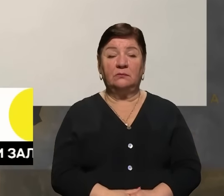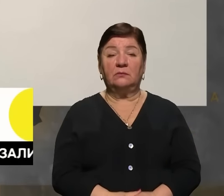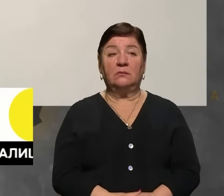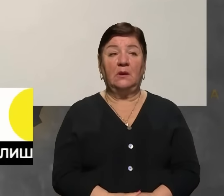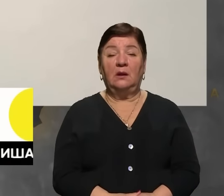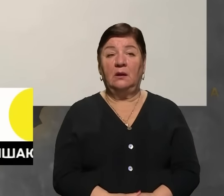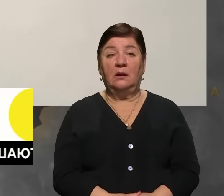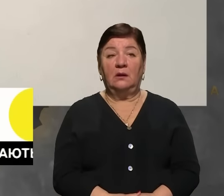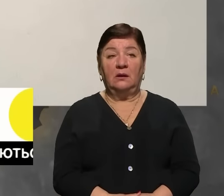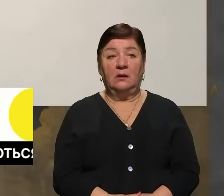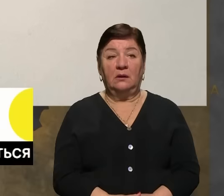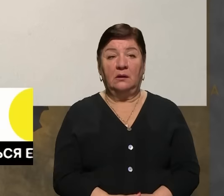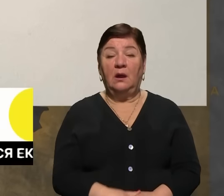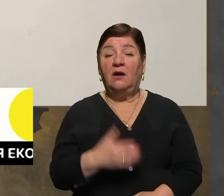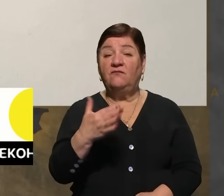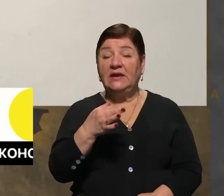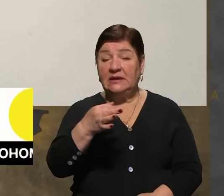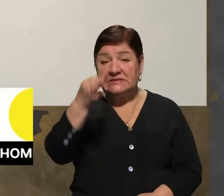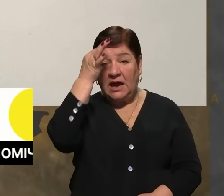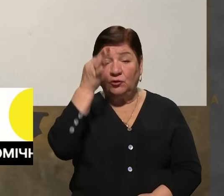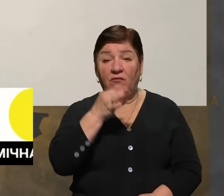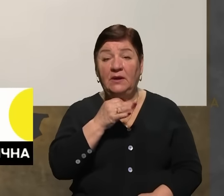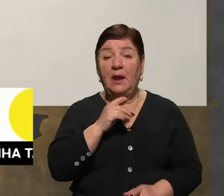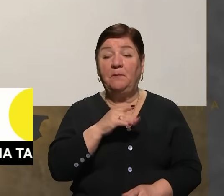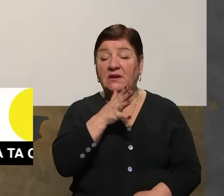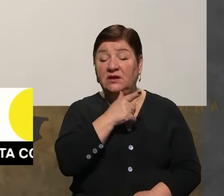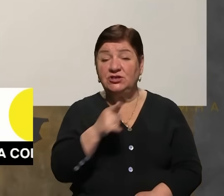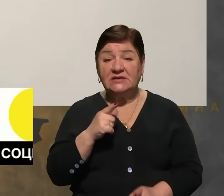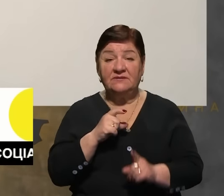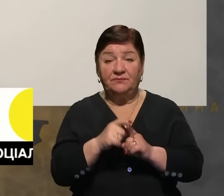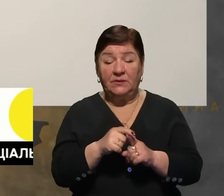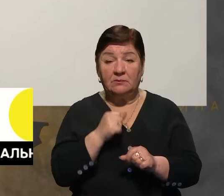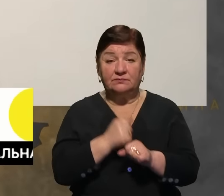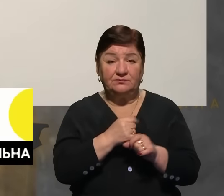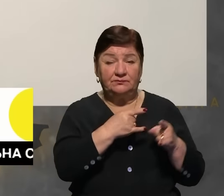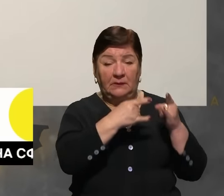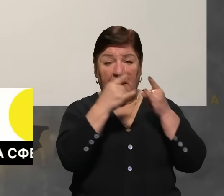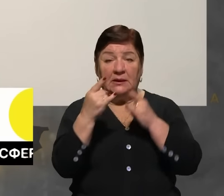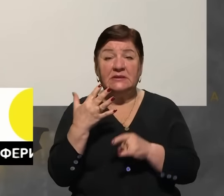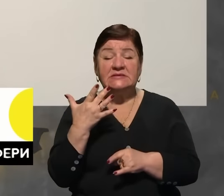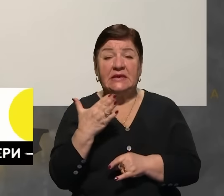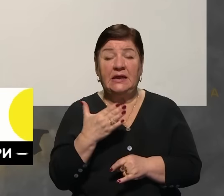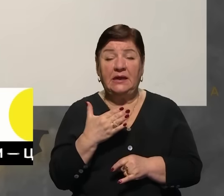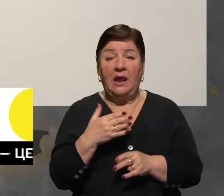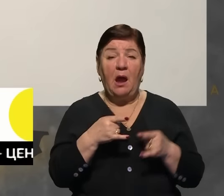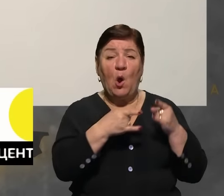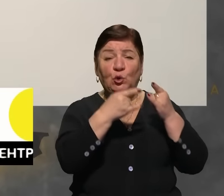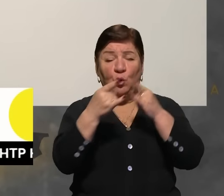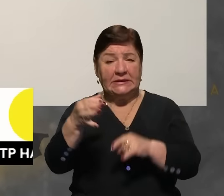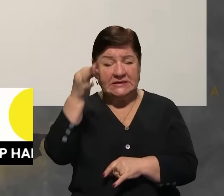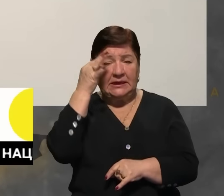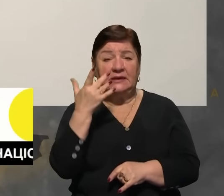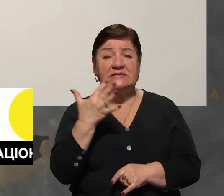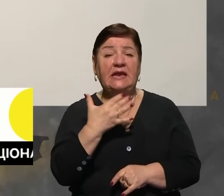Пан Олександр, ви згадували під час відповіді про роботу дронів, скидів, і також зараз згадали про ФПВ-дрони, наскільки